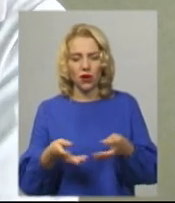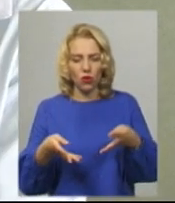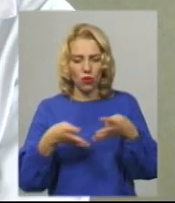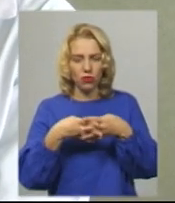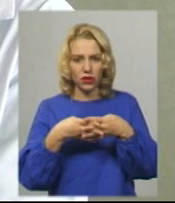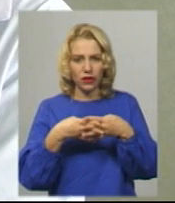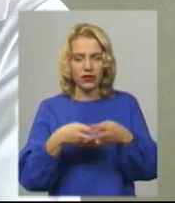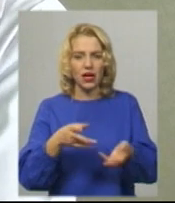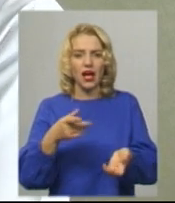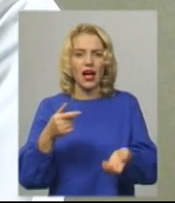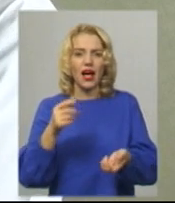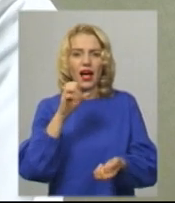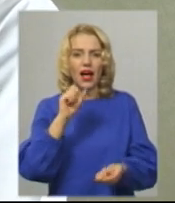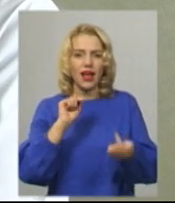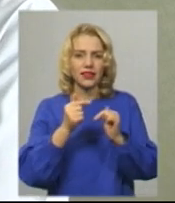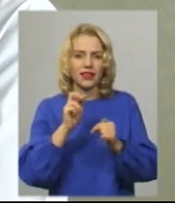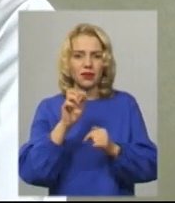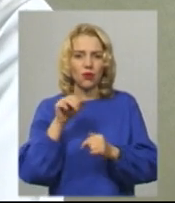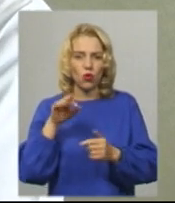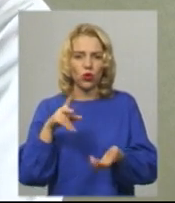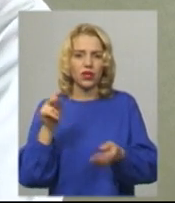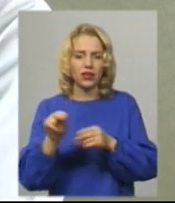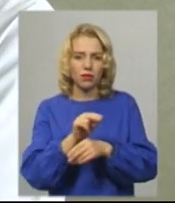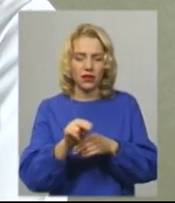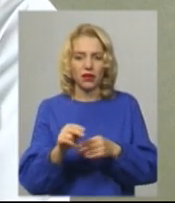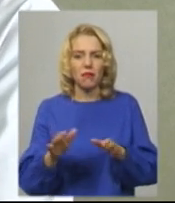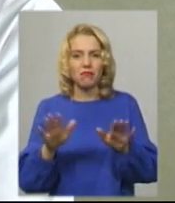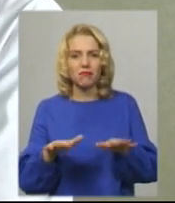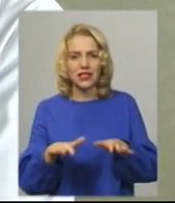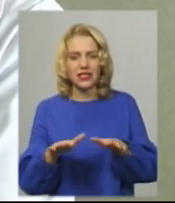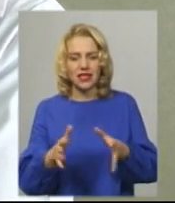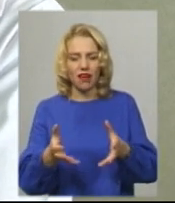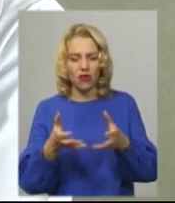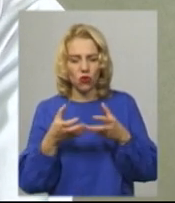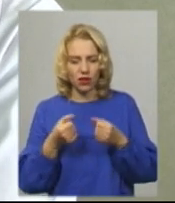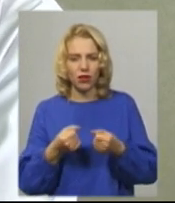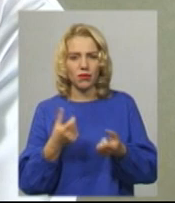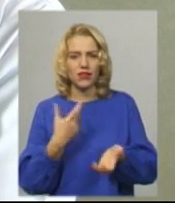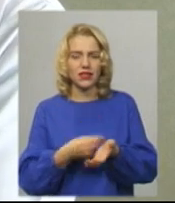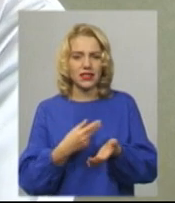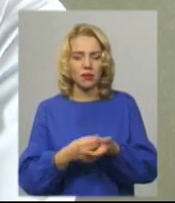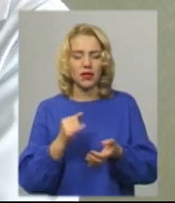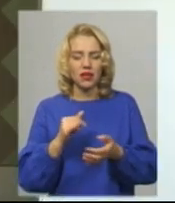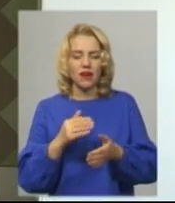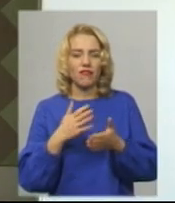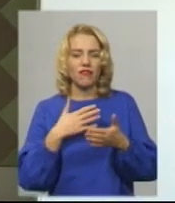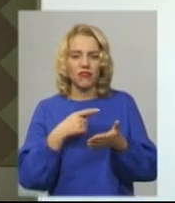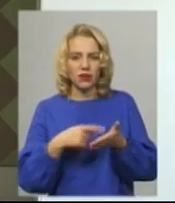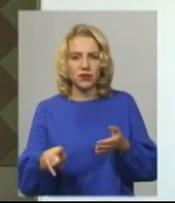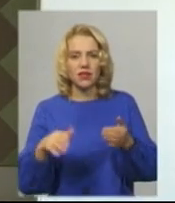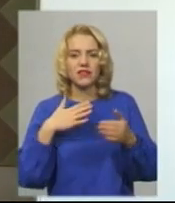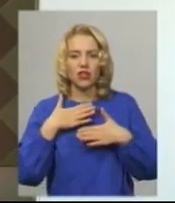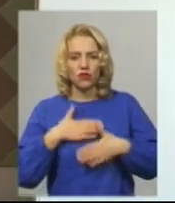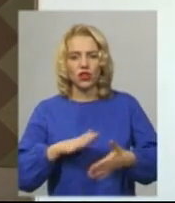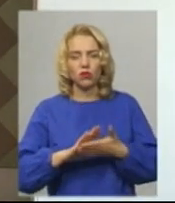антибіотикотерапії, отримав місцеві антисептики і виписаний в задовільному стані. За останні